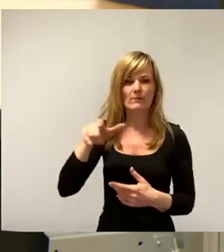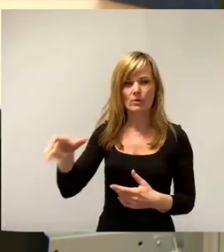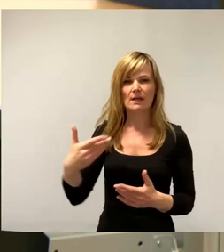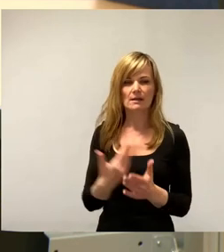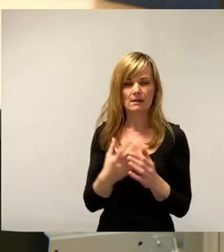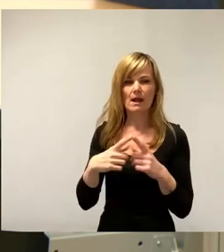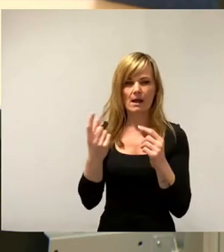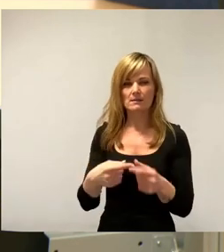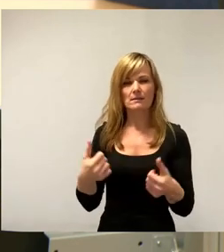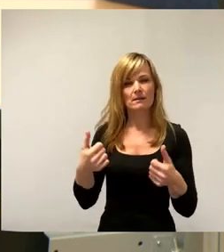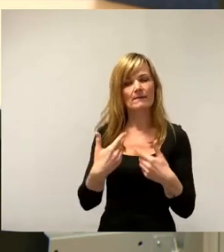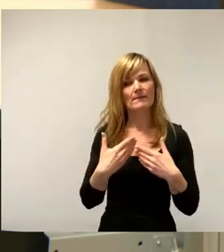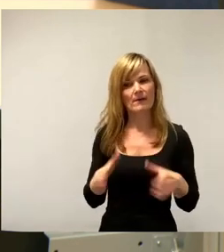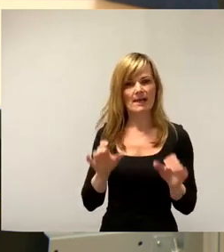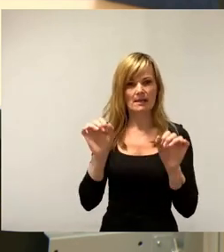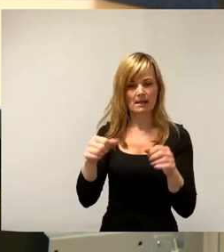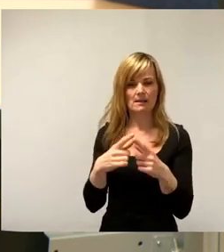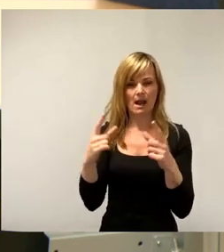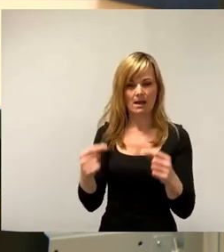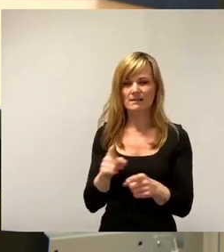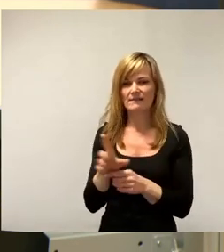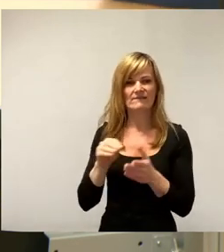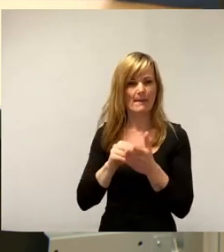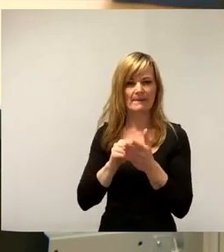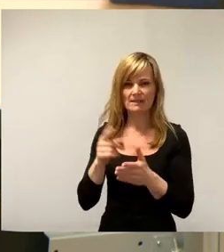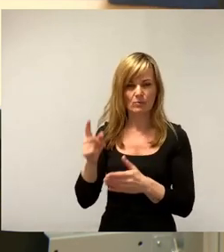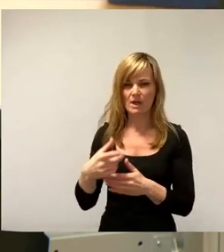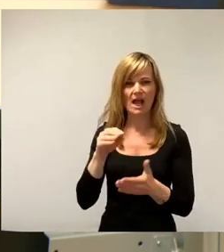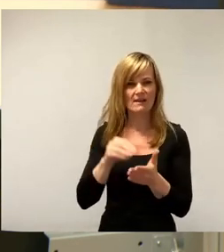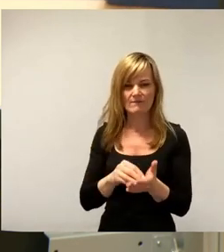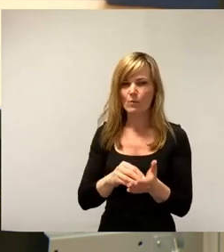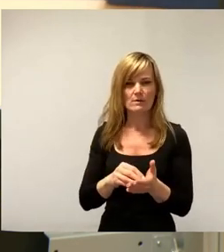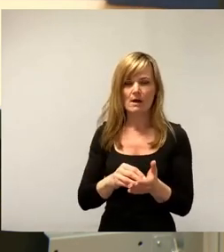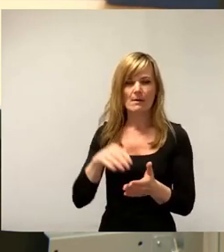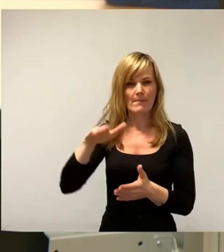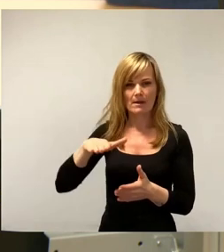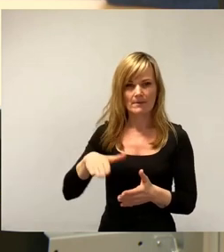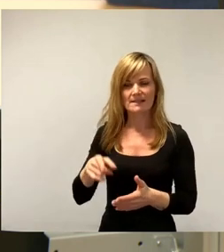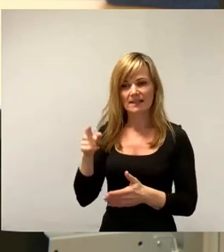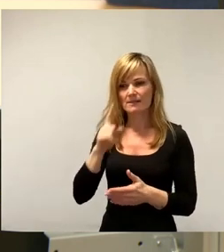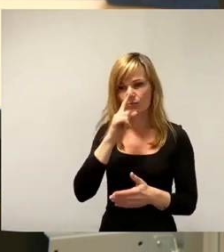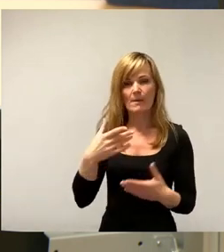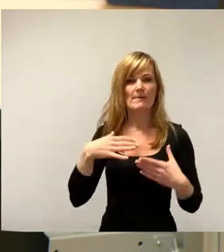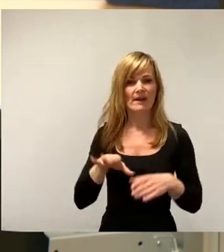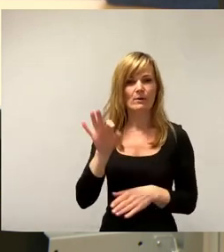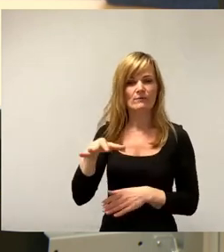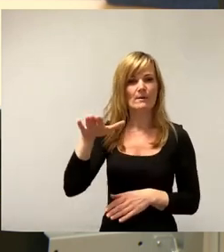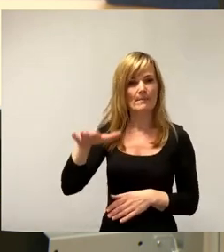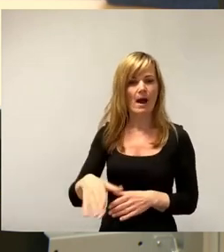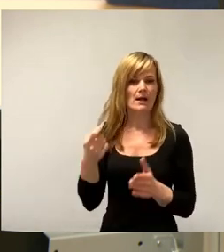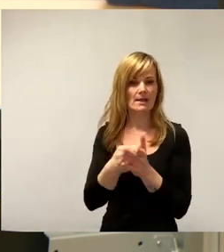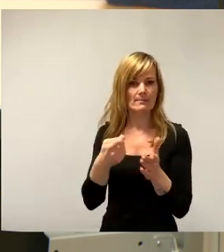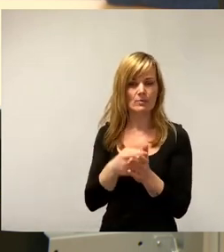befreien. Die Parkkarte ist keine Vermietung eines Anwohnerparkplatzes, sondern die Befreiung von einer Parkgebühr im